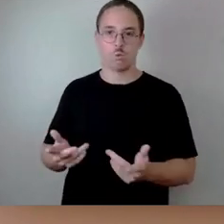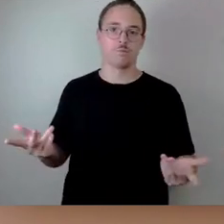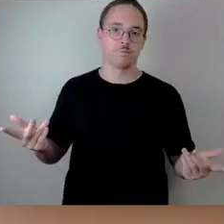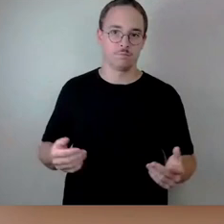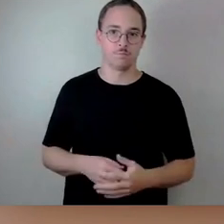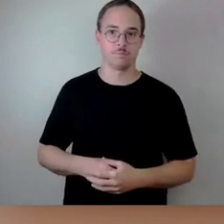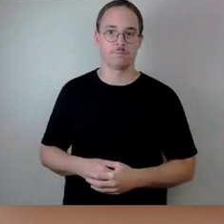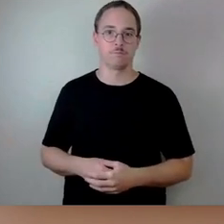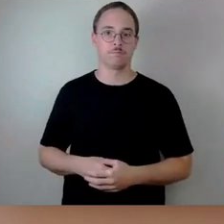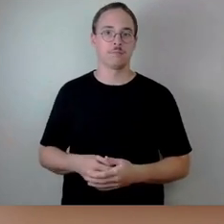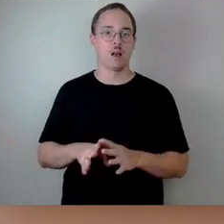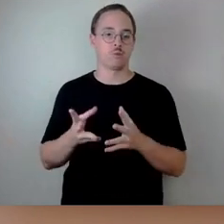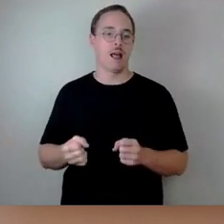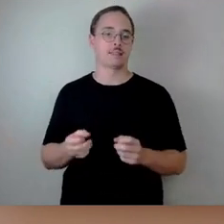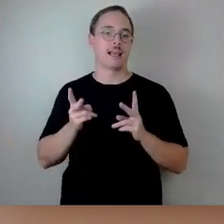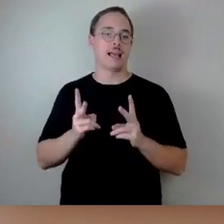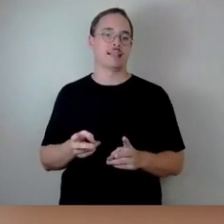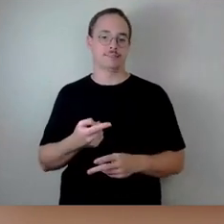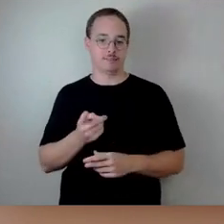Haushaltsrechts dazu auch verpflichtet mitzuwirken.